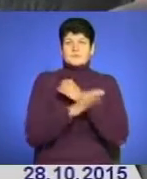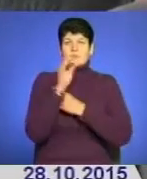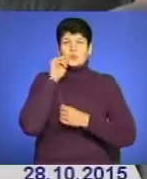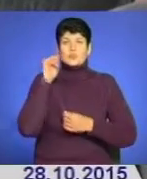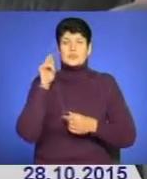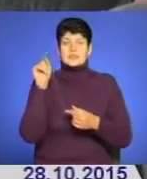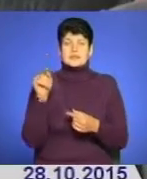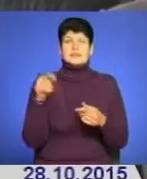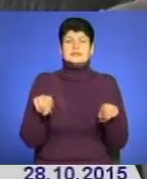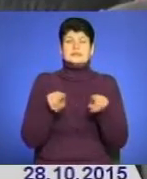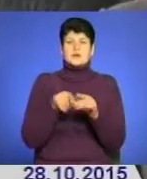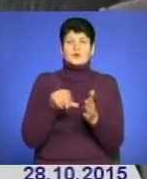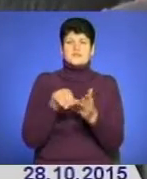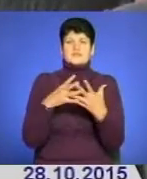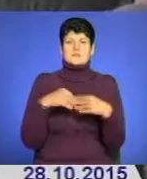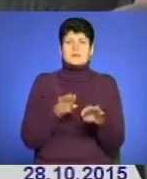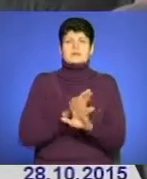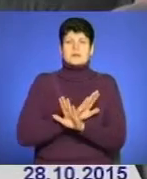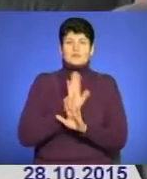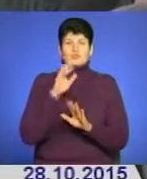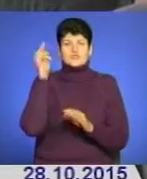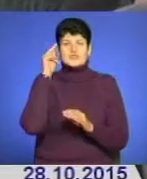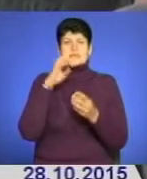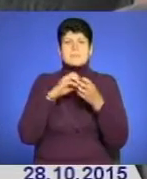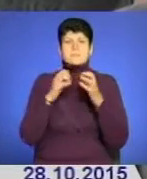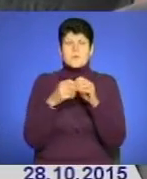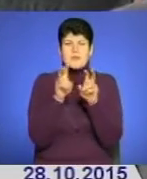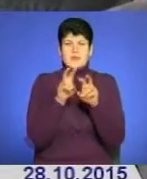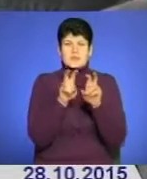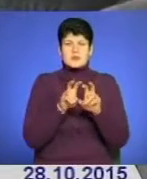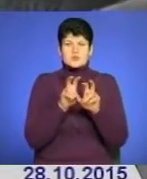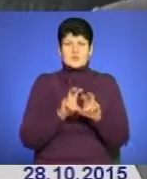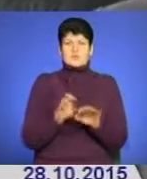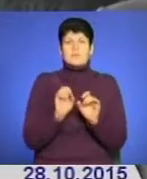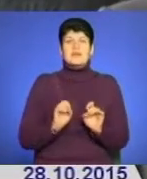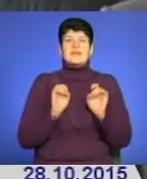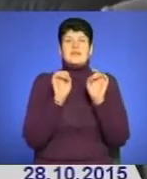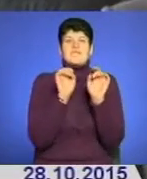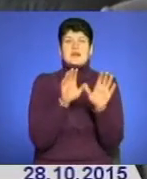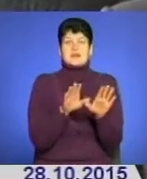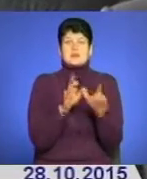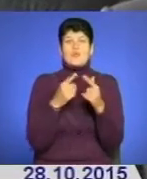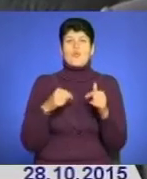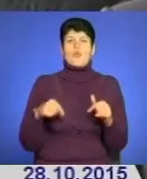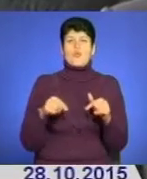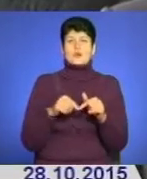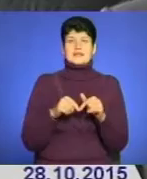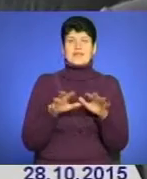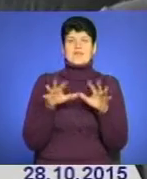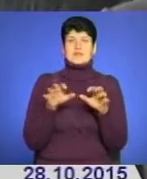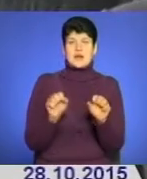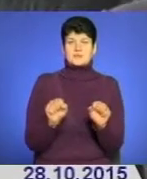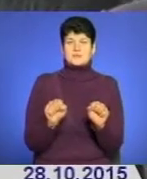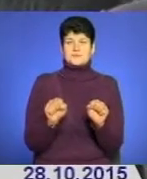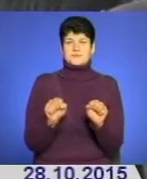України, також членів сімей загиблих будуть вивчатися проблеми, аналізуватися і передаватися органам влади